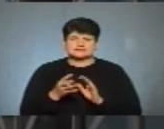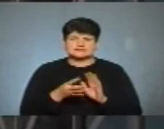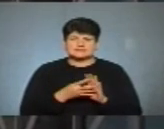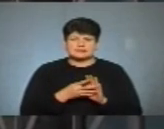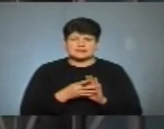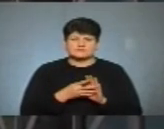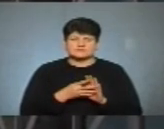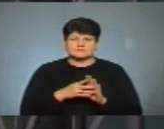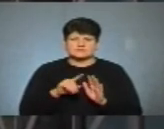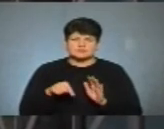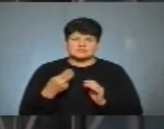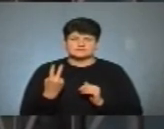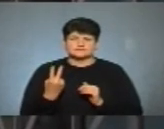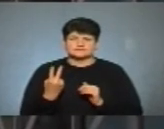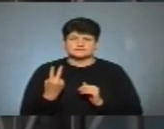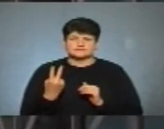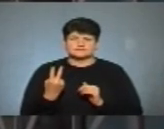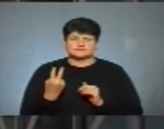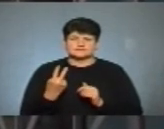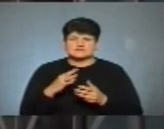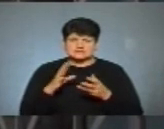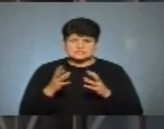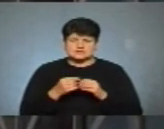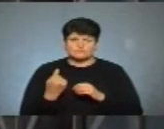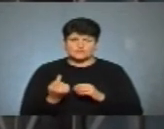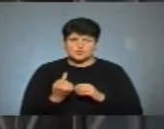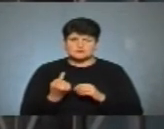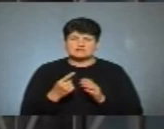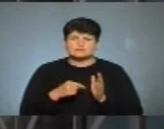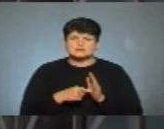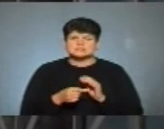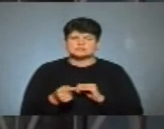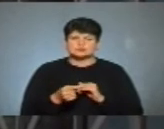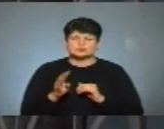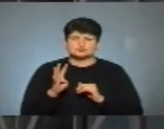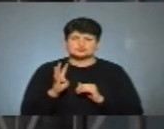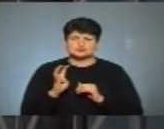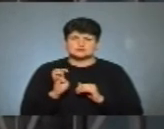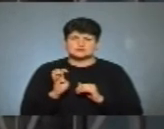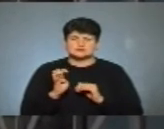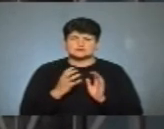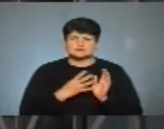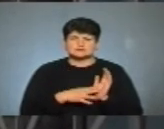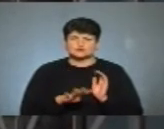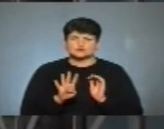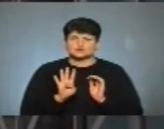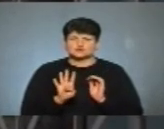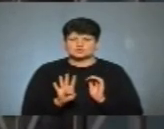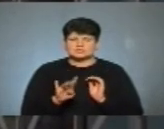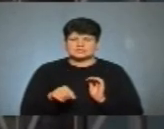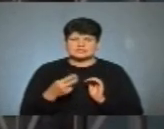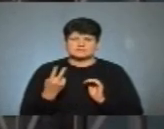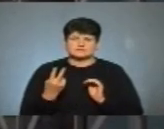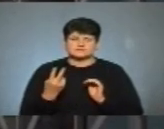,2 на загал по області і в місті Тернополі 494,2.